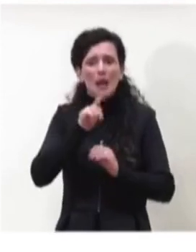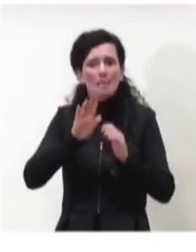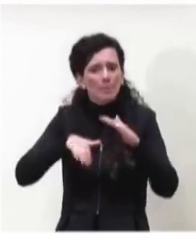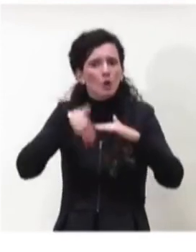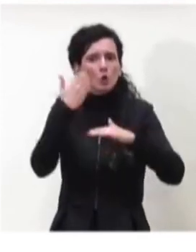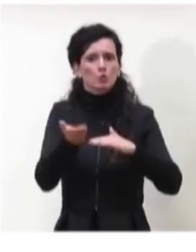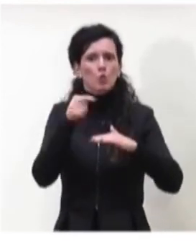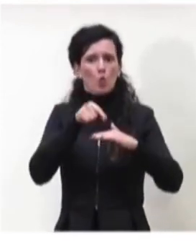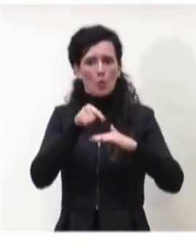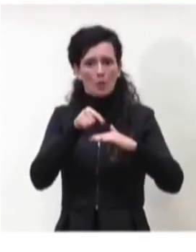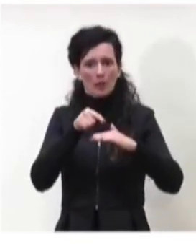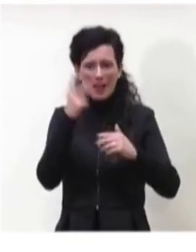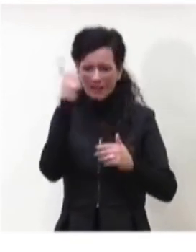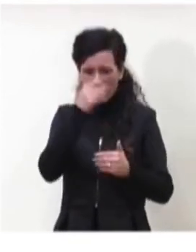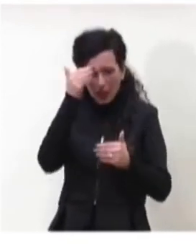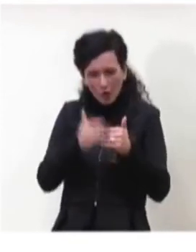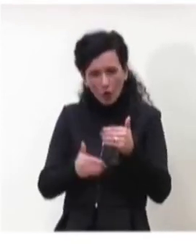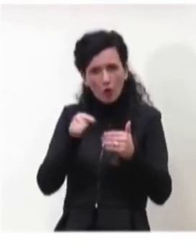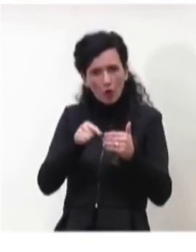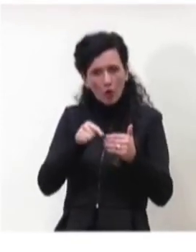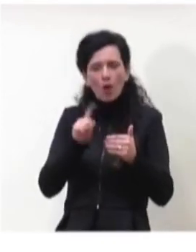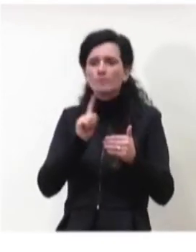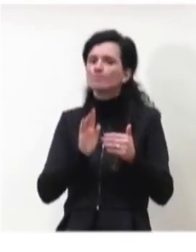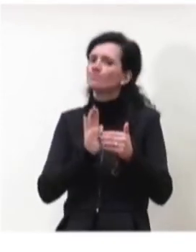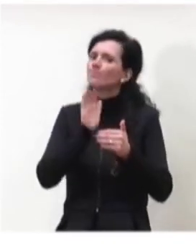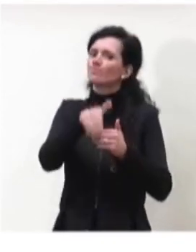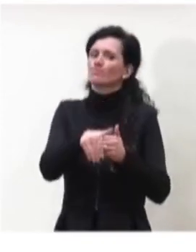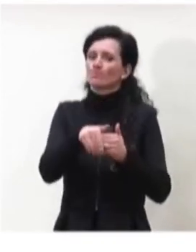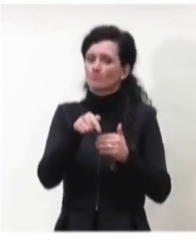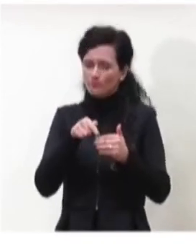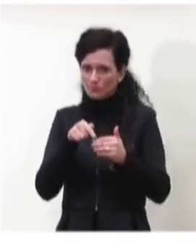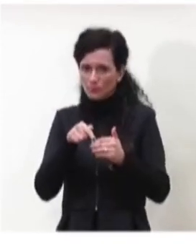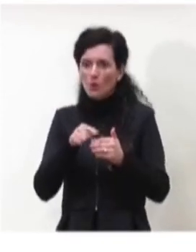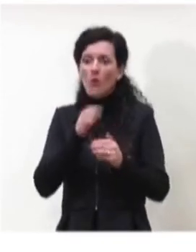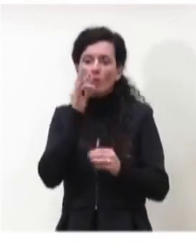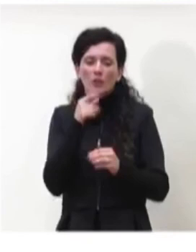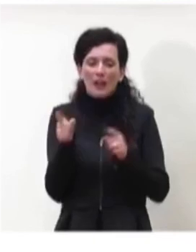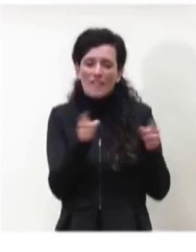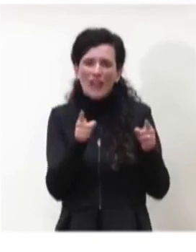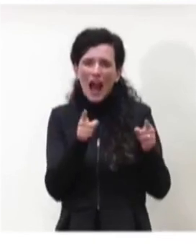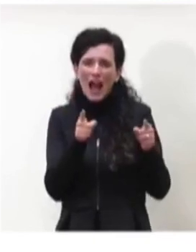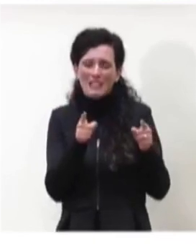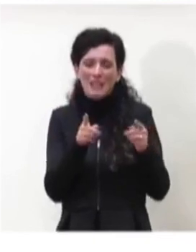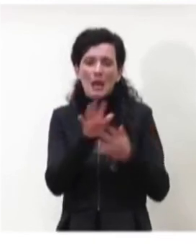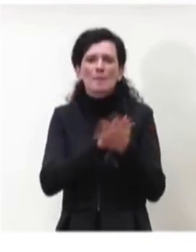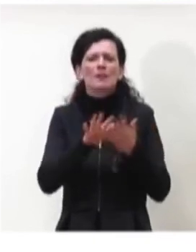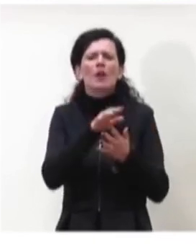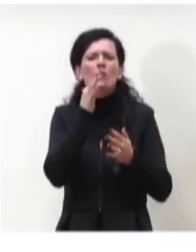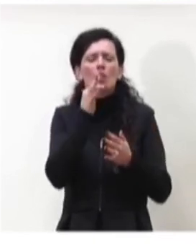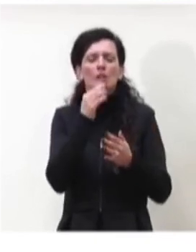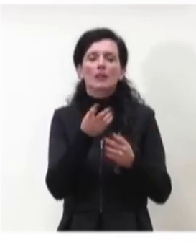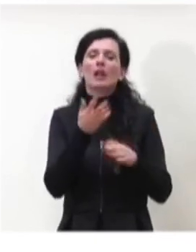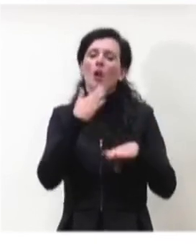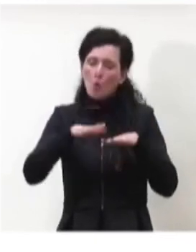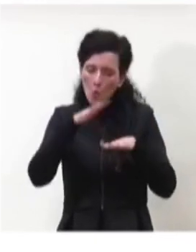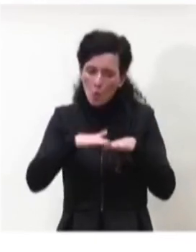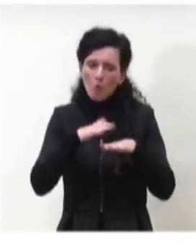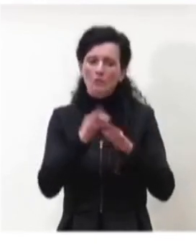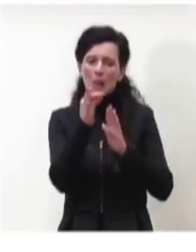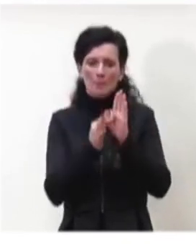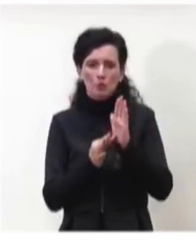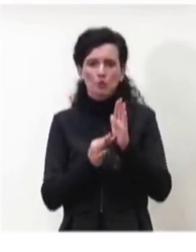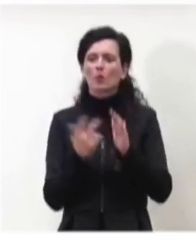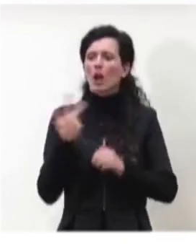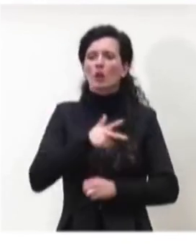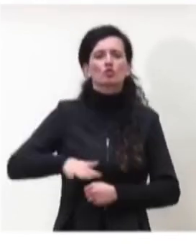soglia per poter passare dalla fase di mitigazione, che vuol dire adozione di misure sociali diffuse,